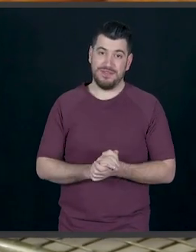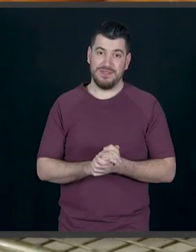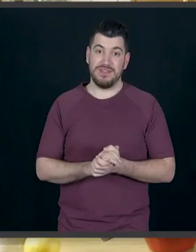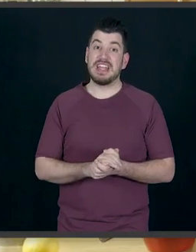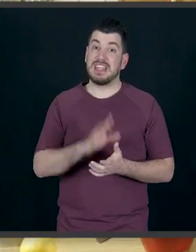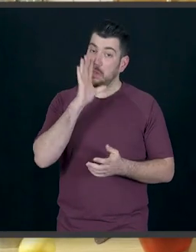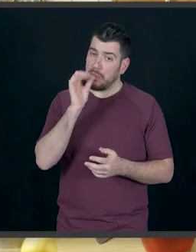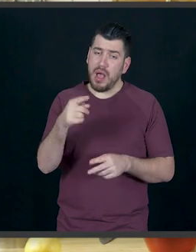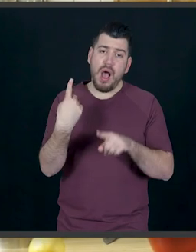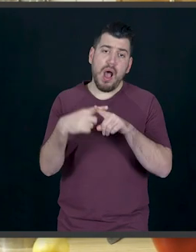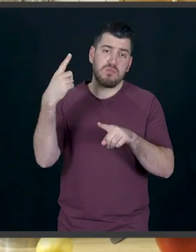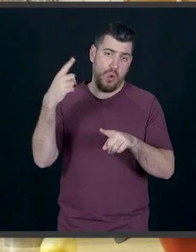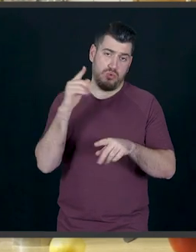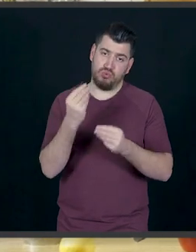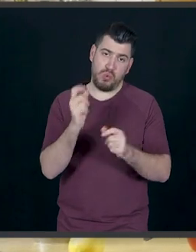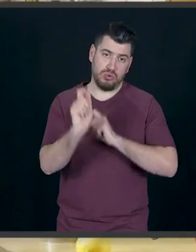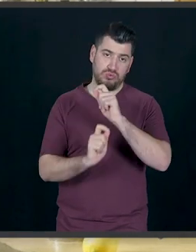όμορφο και πολύ απλό να το κάνεις.